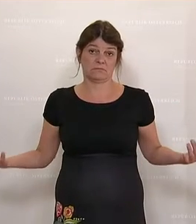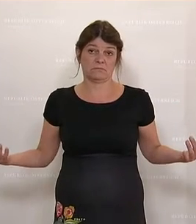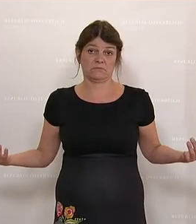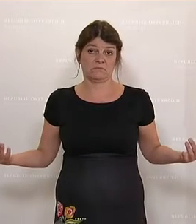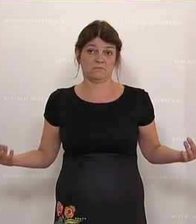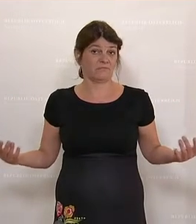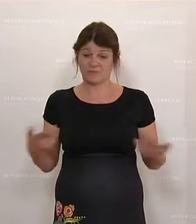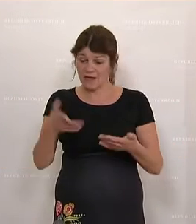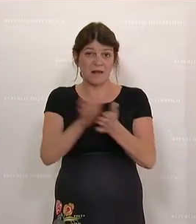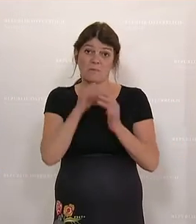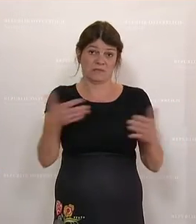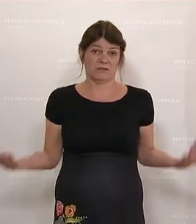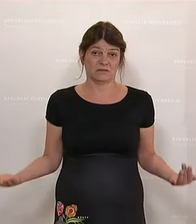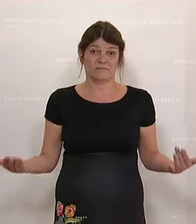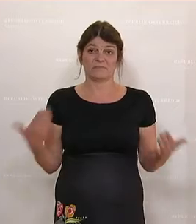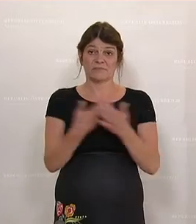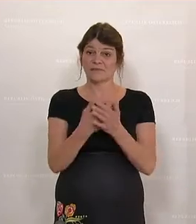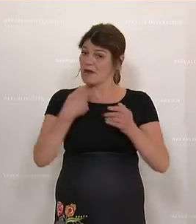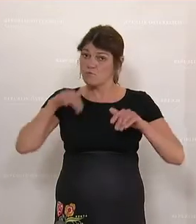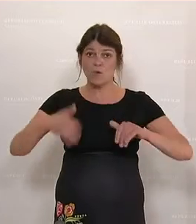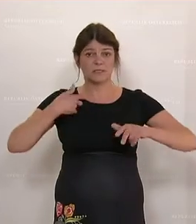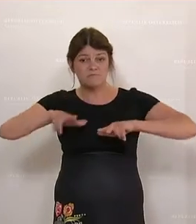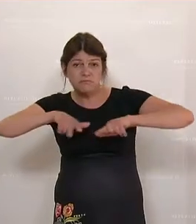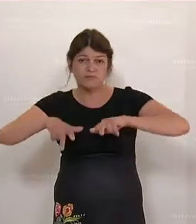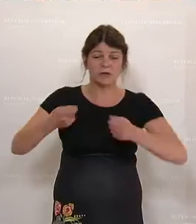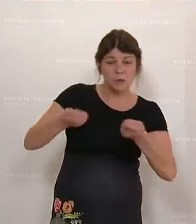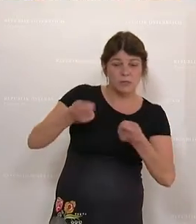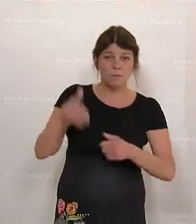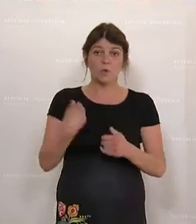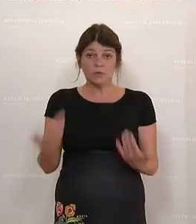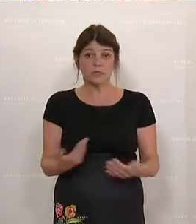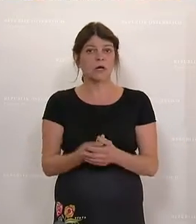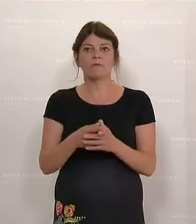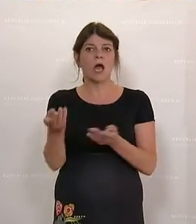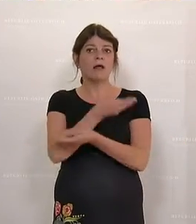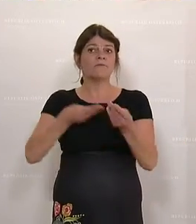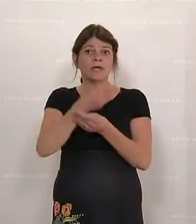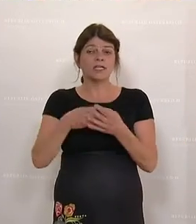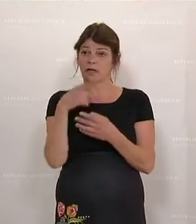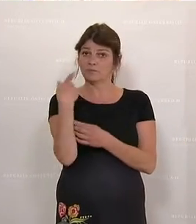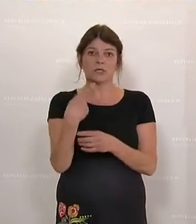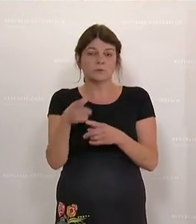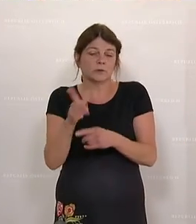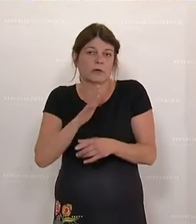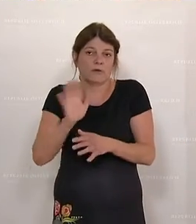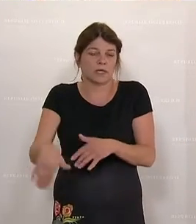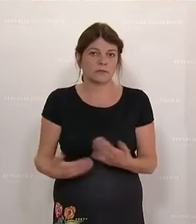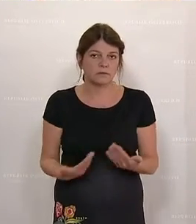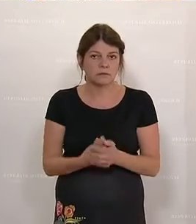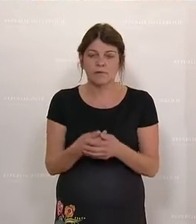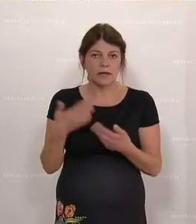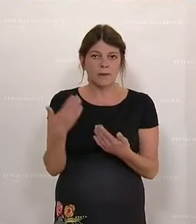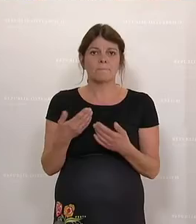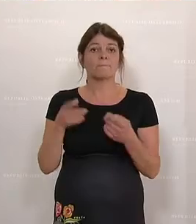hat nicht funktioniert. Da muss reguliert werden, weil das Leben, die Wirtschaft gefährdet ist. Und daher auch